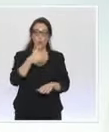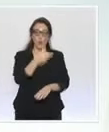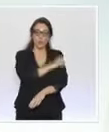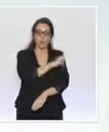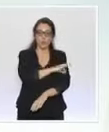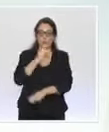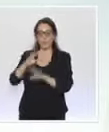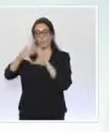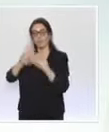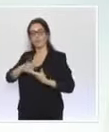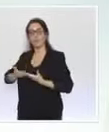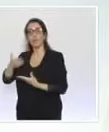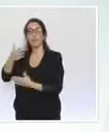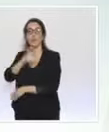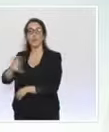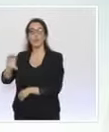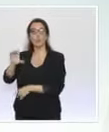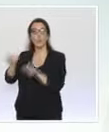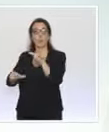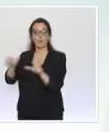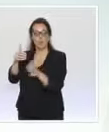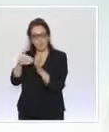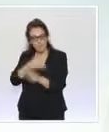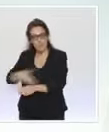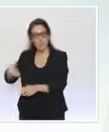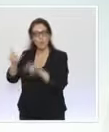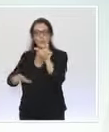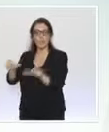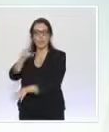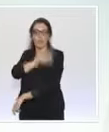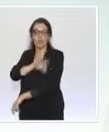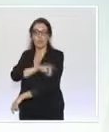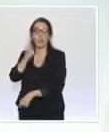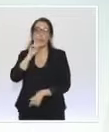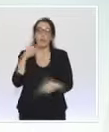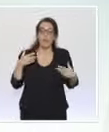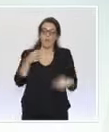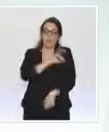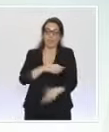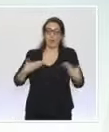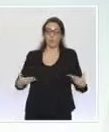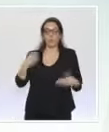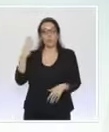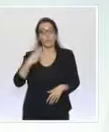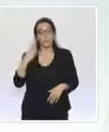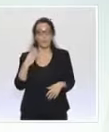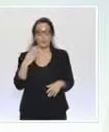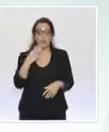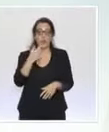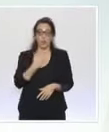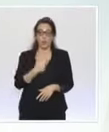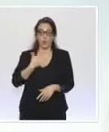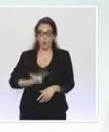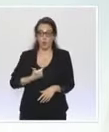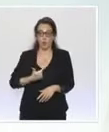puisque le vaccin nécessite à ce jour deux injections à quelques semaines d'intervalle. C'est plus